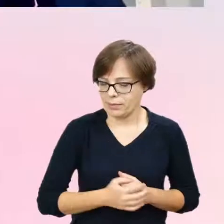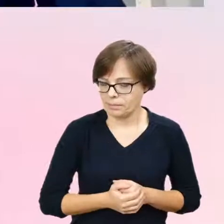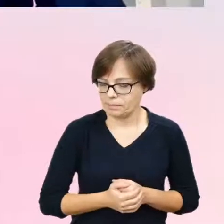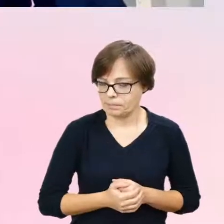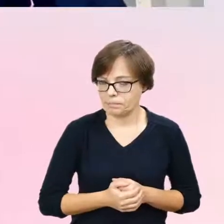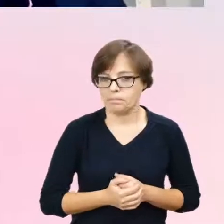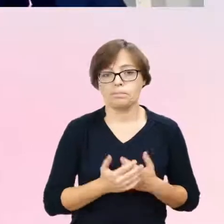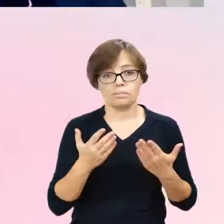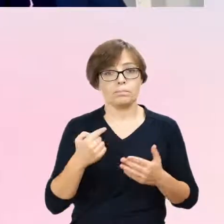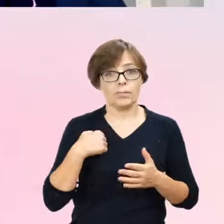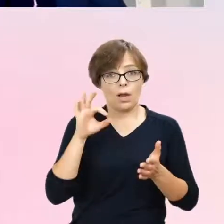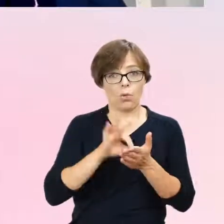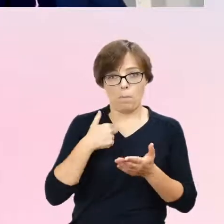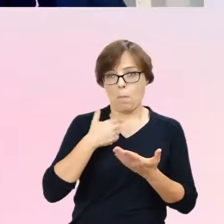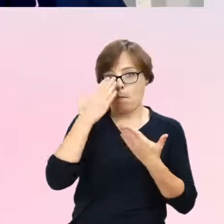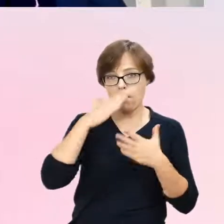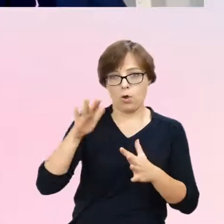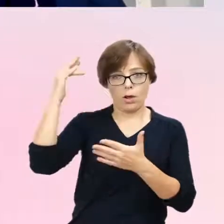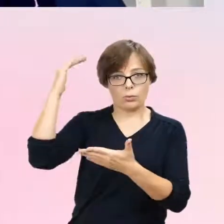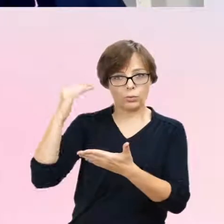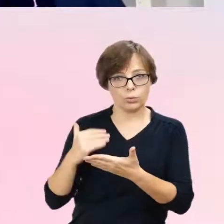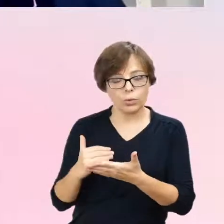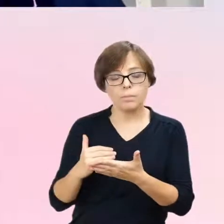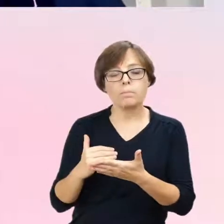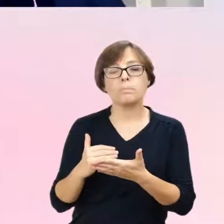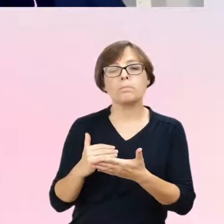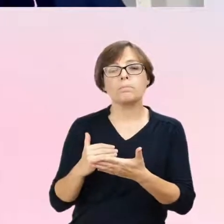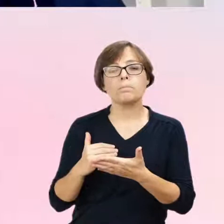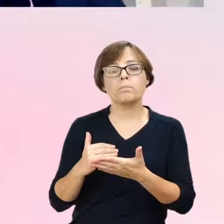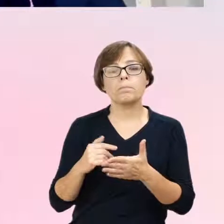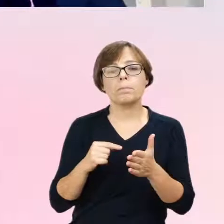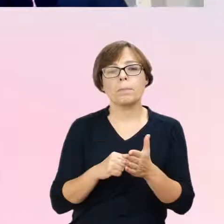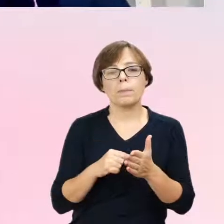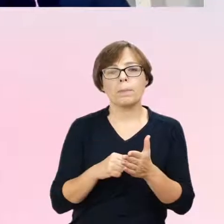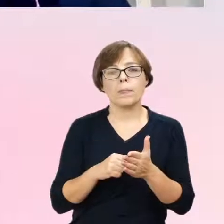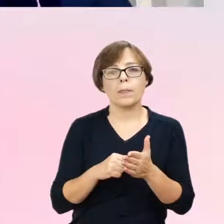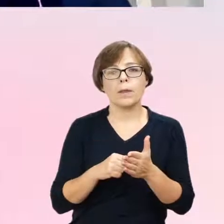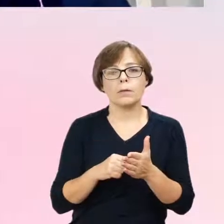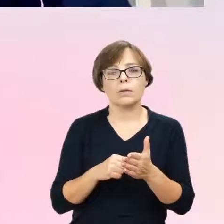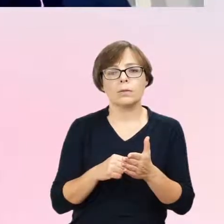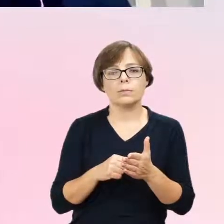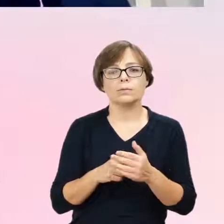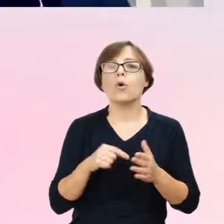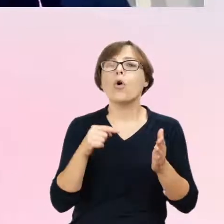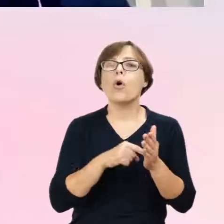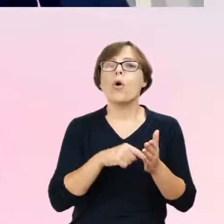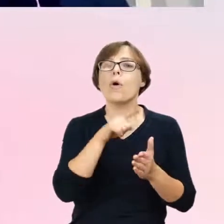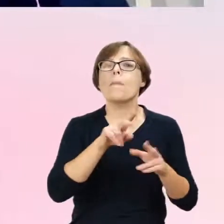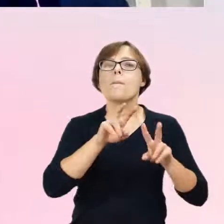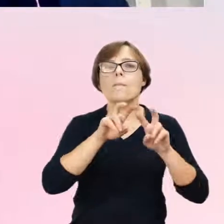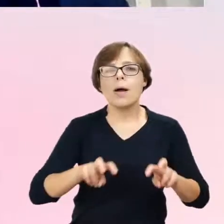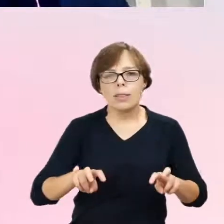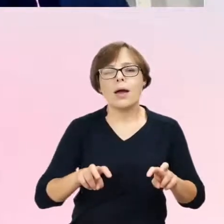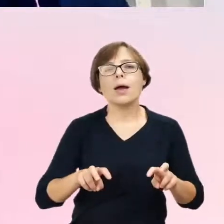określają, co za pytanie. To jest badanie dotyczące